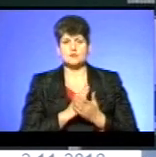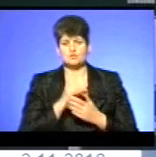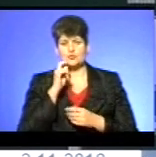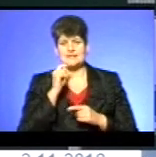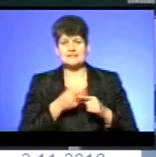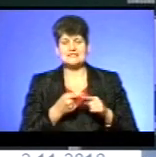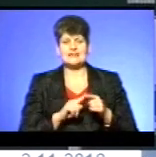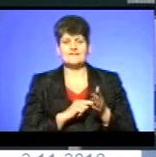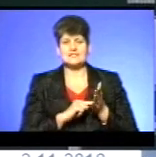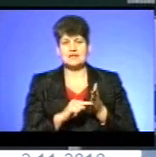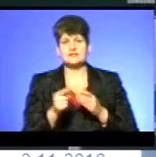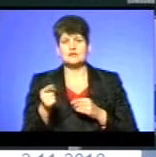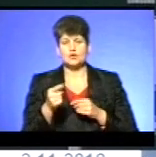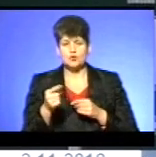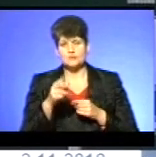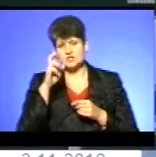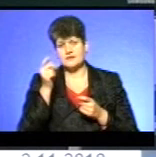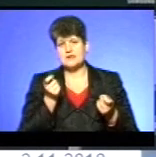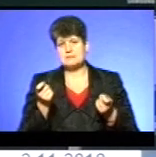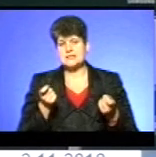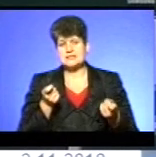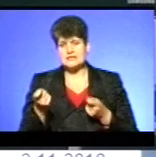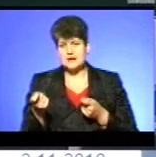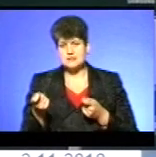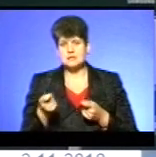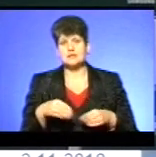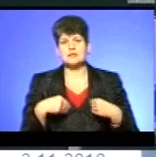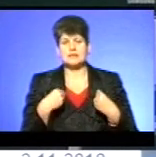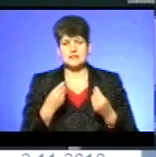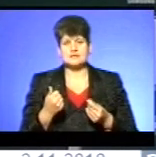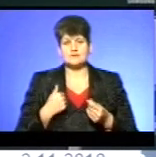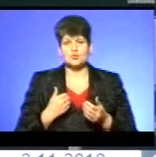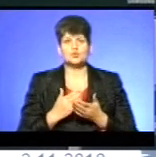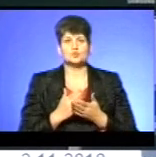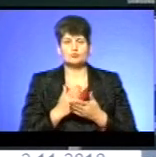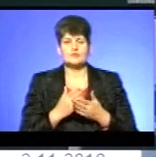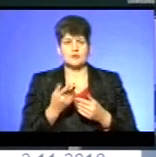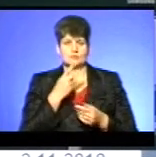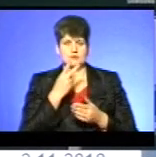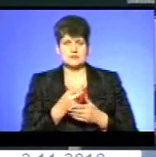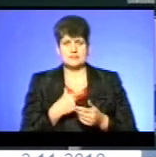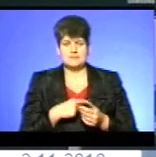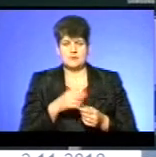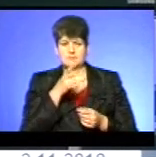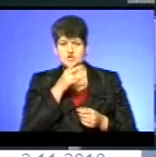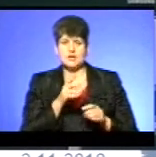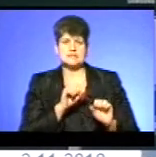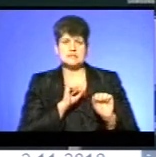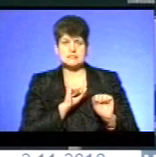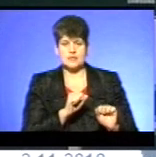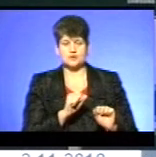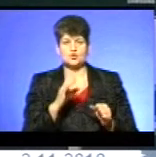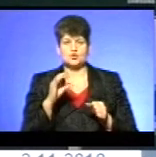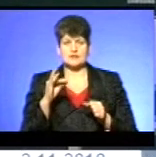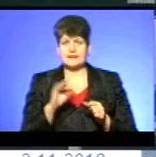відзнака від Тернопільської обласної державної адміністрації. Вручається військовослужбовцям, які проявили себе під час захисту суверенітету